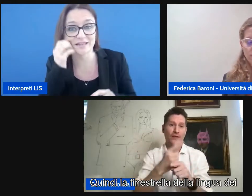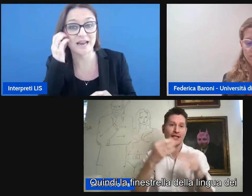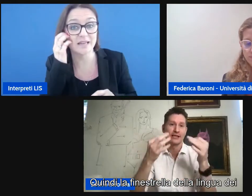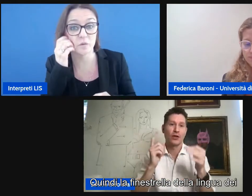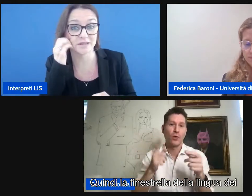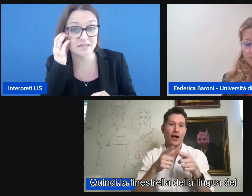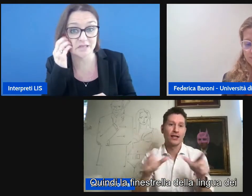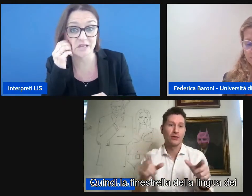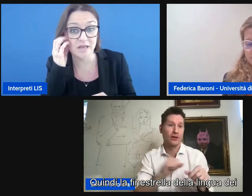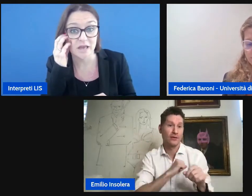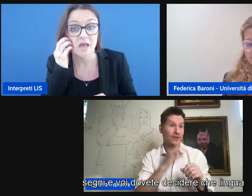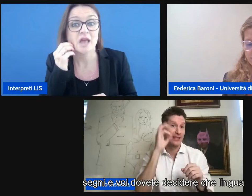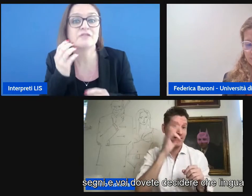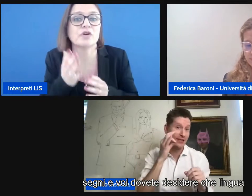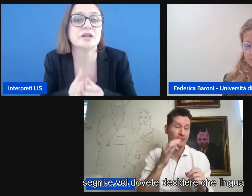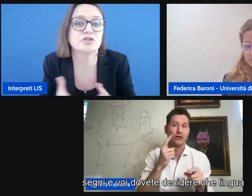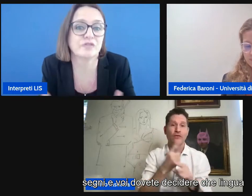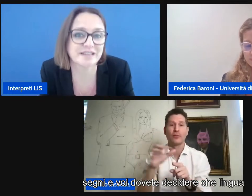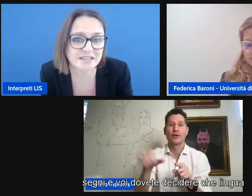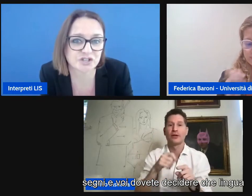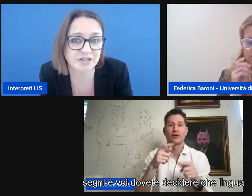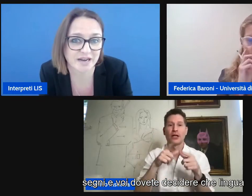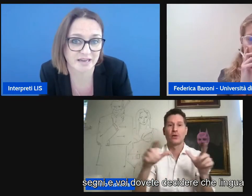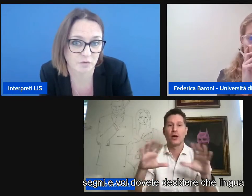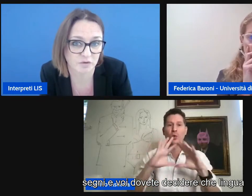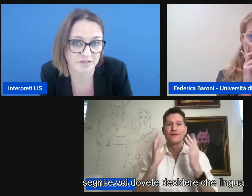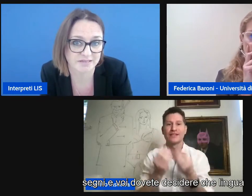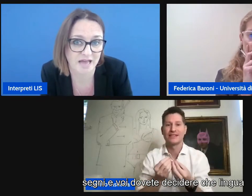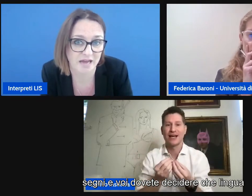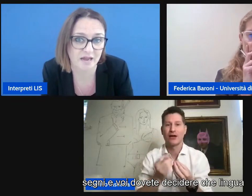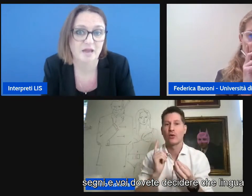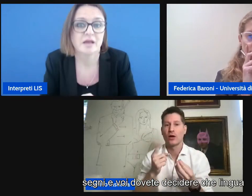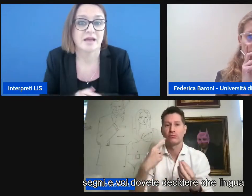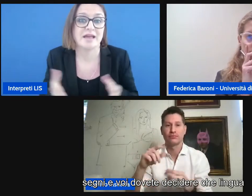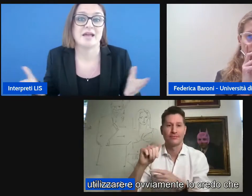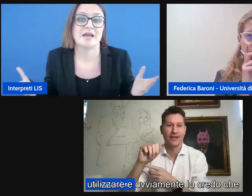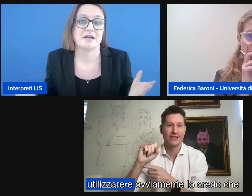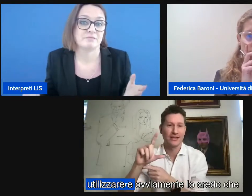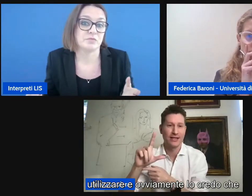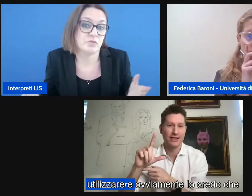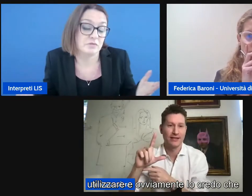finestrella della lingua dei segni e voi dovete decidere che lingua utilizzare